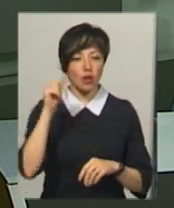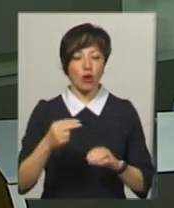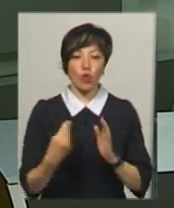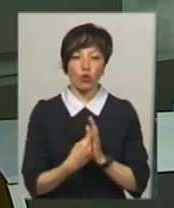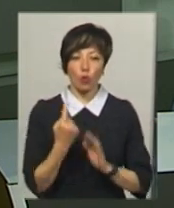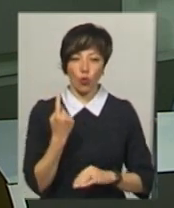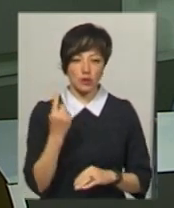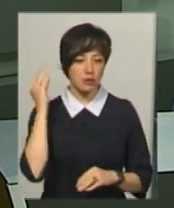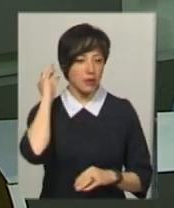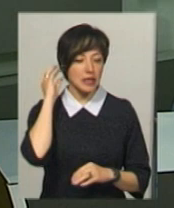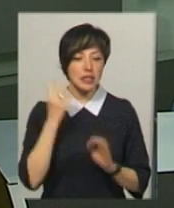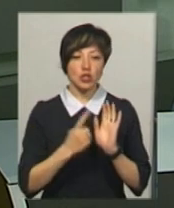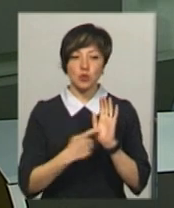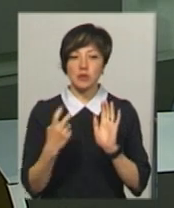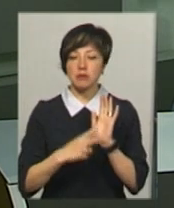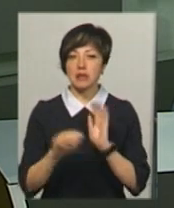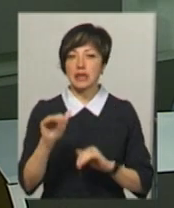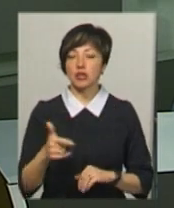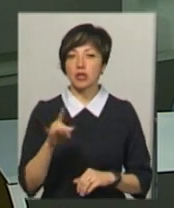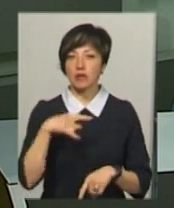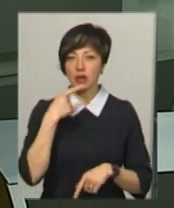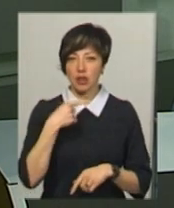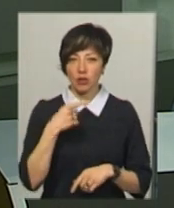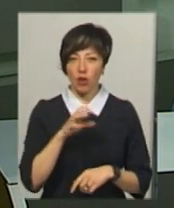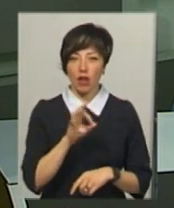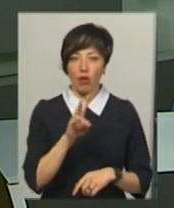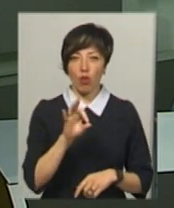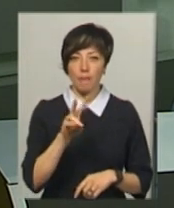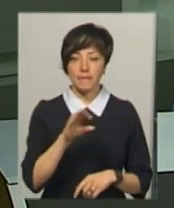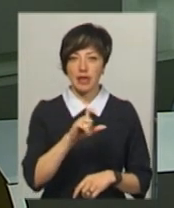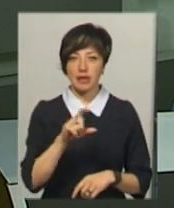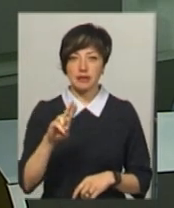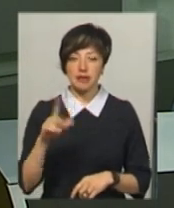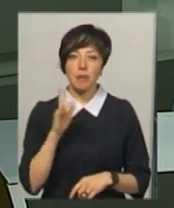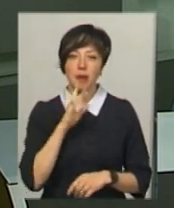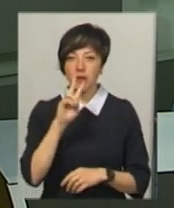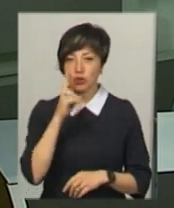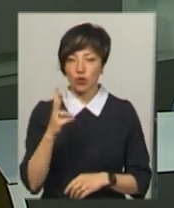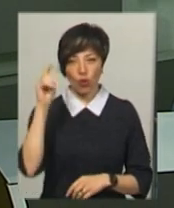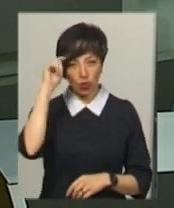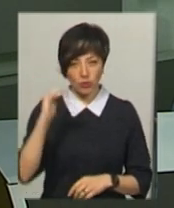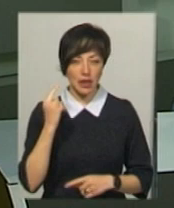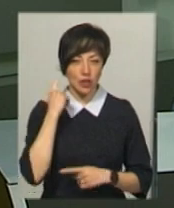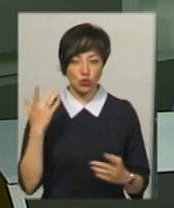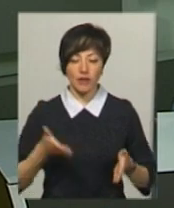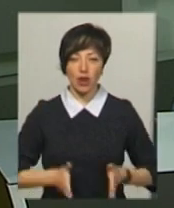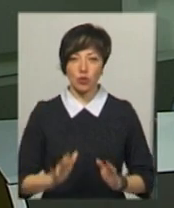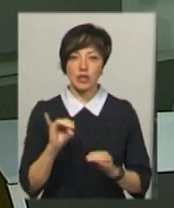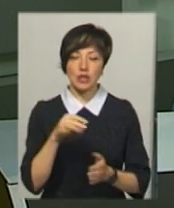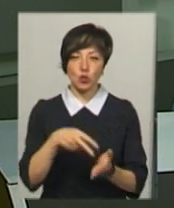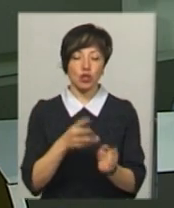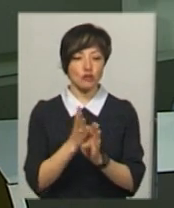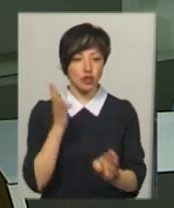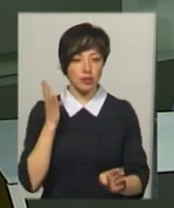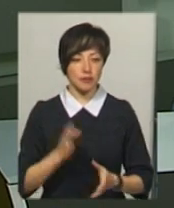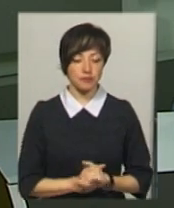один імплантат від 670 тисяч гривень, каже Олена Коломієць. Мама дворічного хлопчика Павлика, який не чує від народження і стоїть у